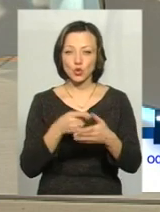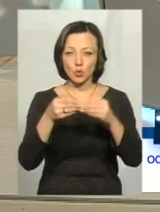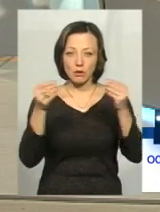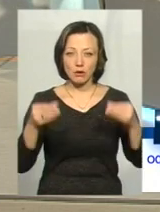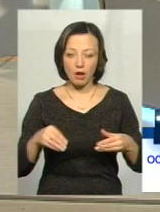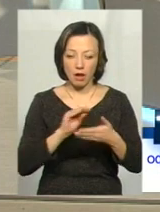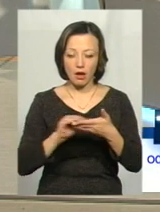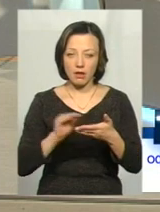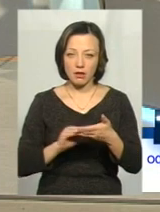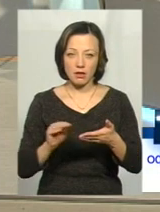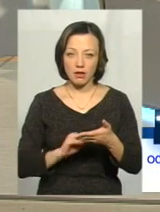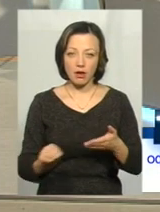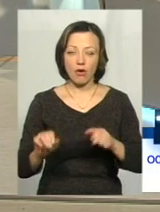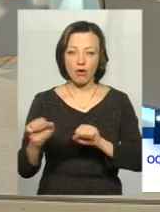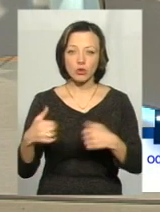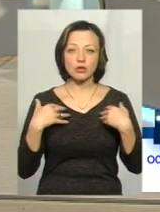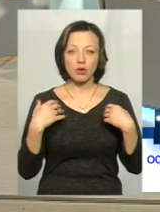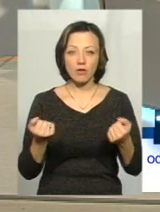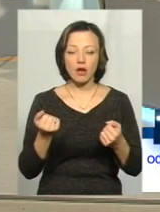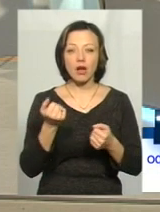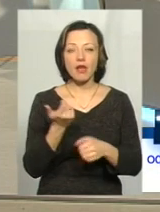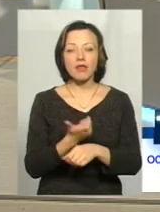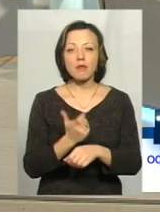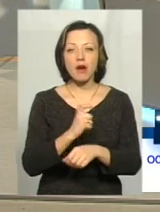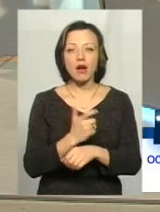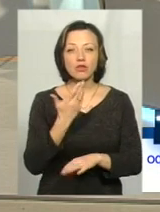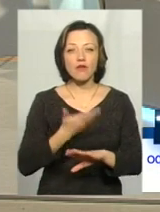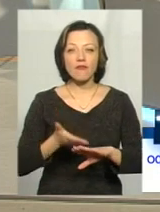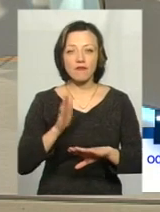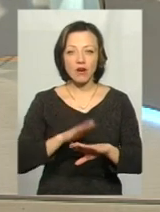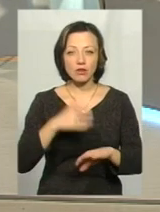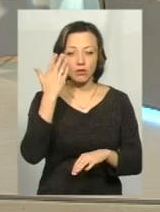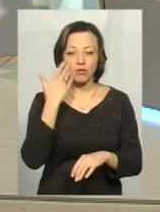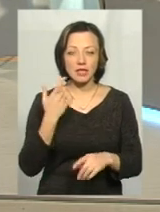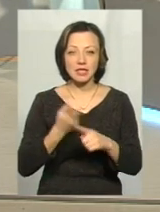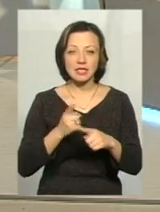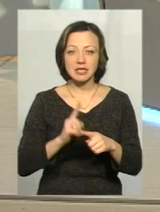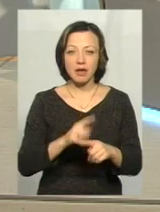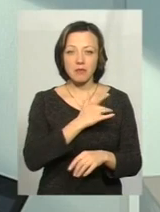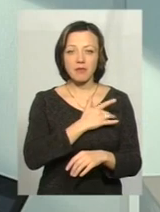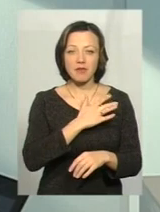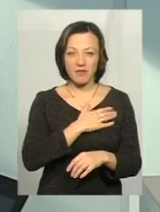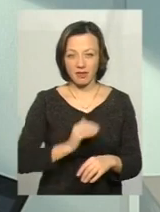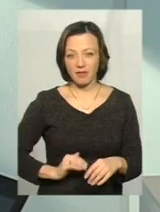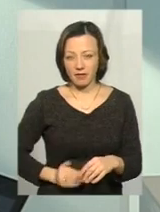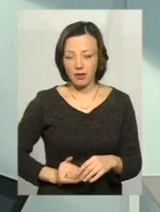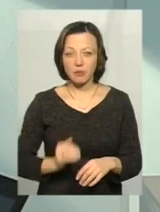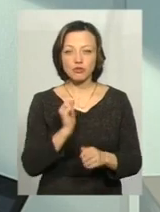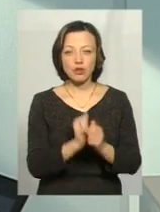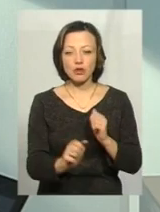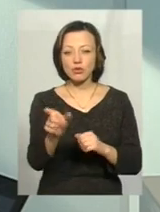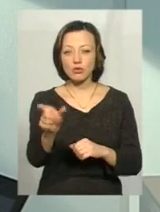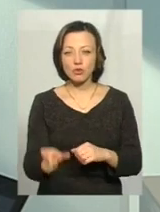ведуться в закладах охорони здоров'я. Найбагато важче, коли це є приватна власність. Оскільки дуже часто